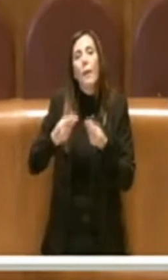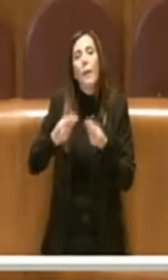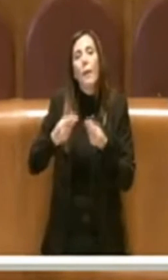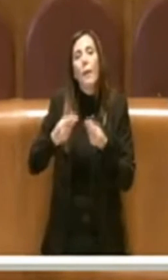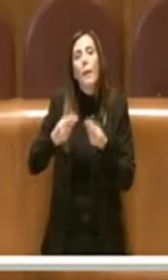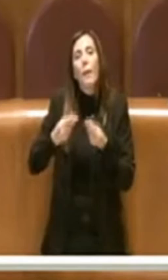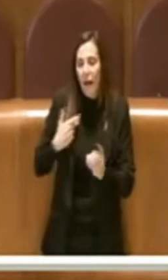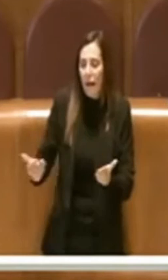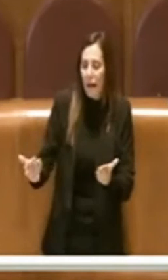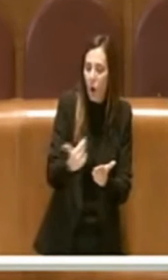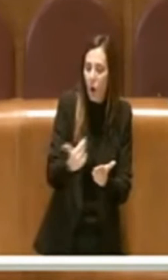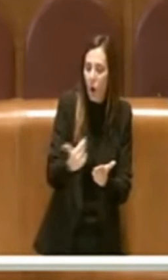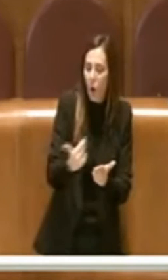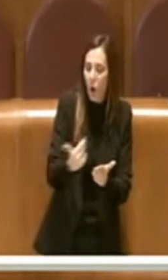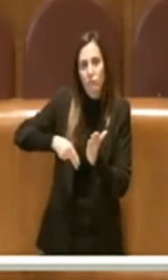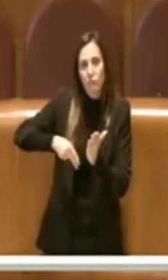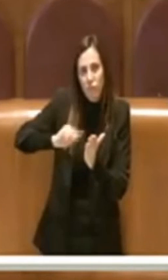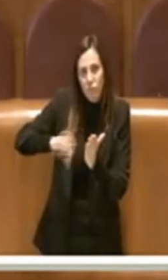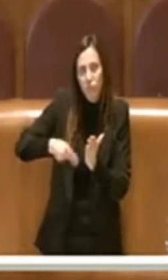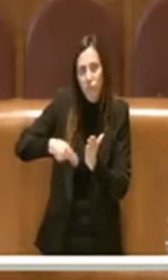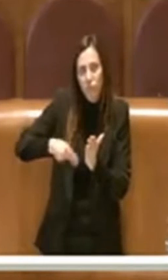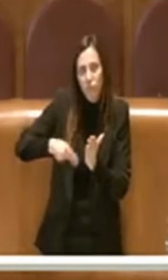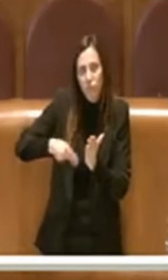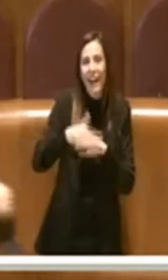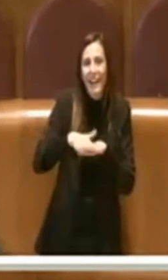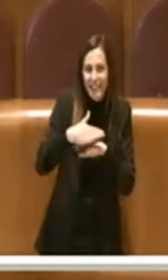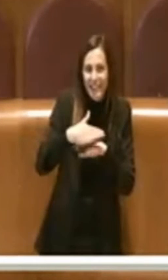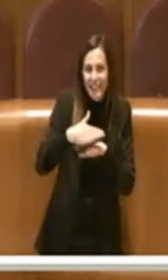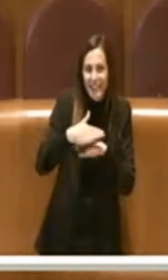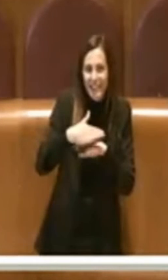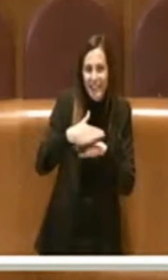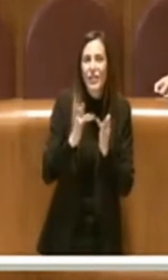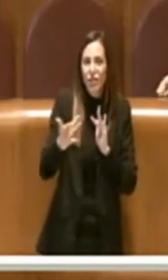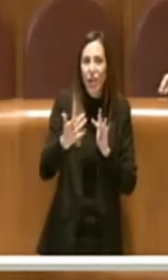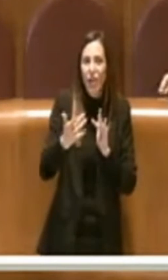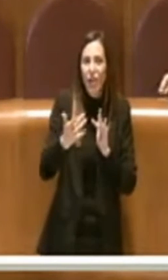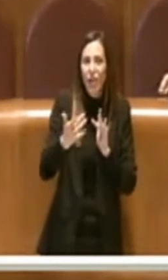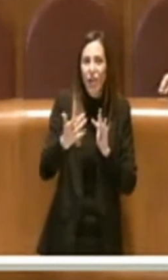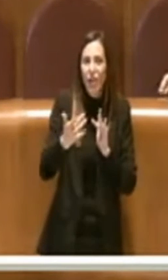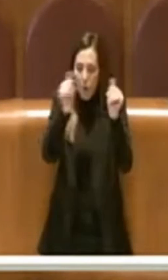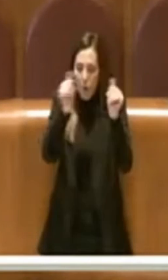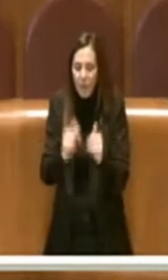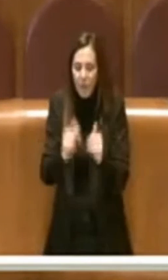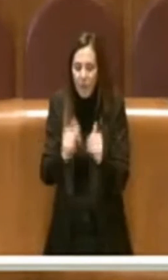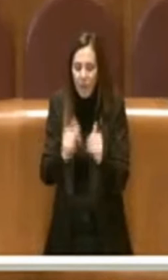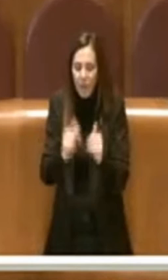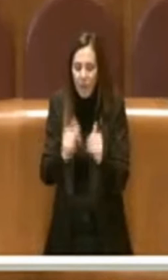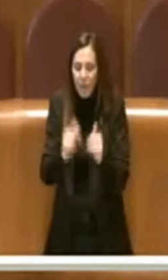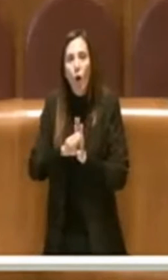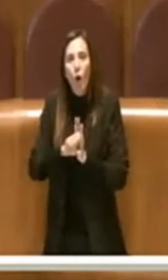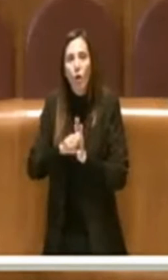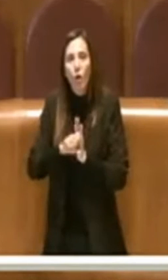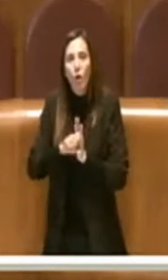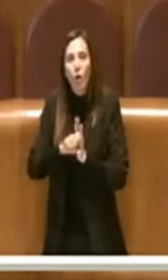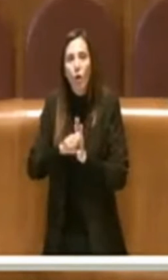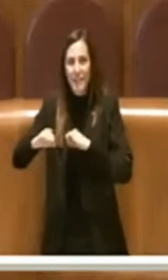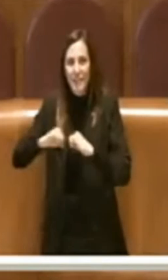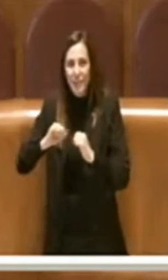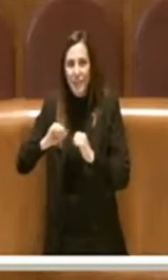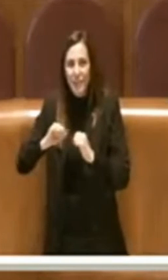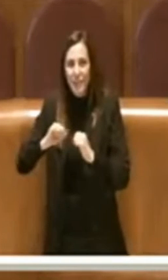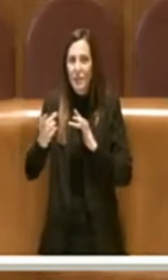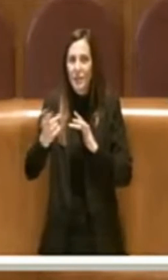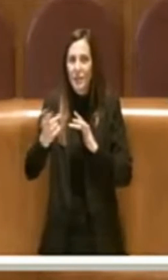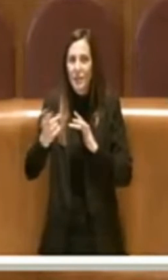raccolta di sottoscrizioni attraverso modalità digitali in conformità con quello che oggi già è il codice dell'amministrazione digitale che è stato